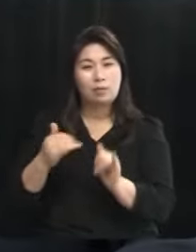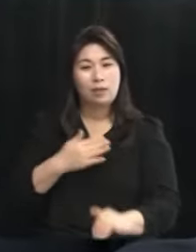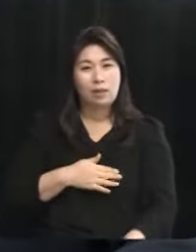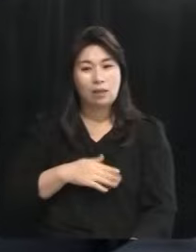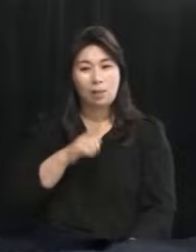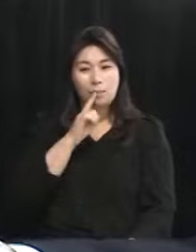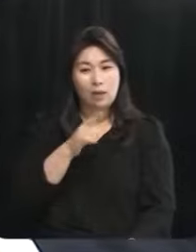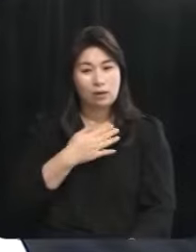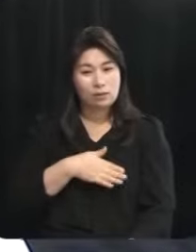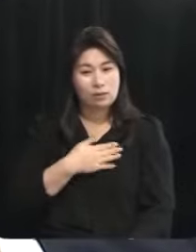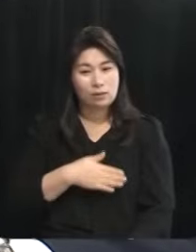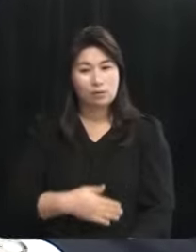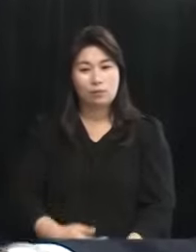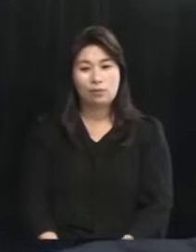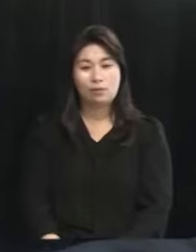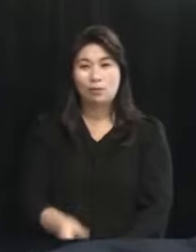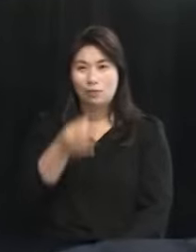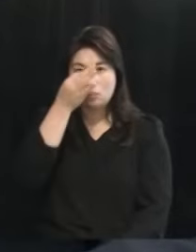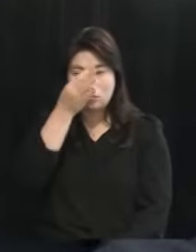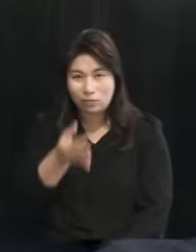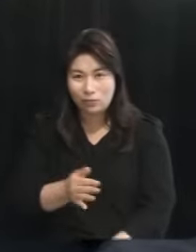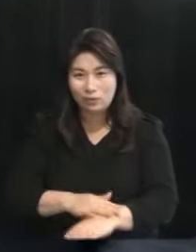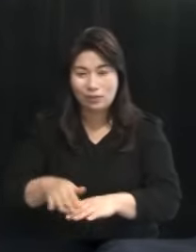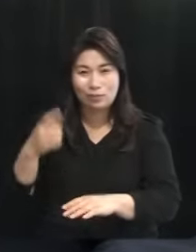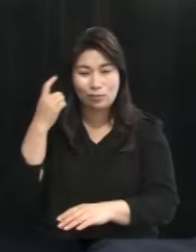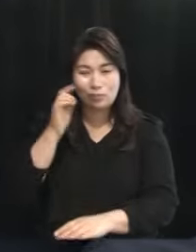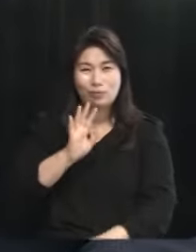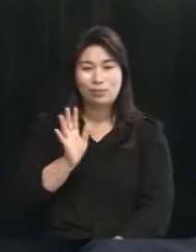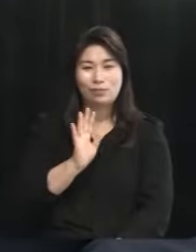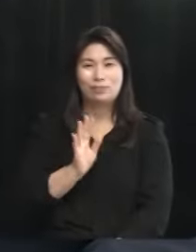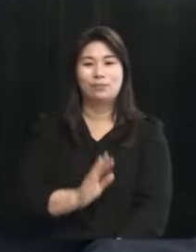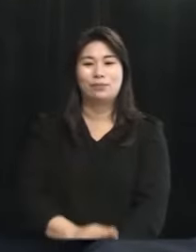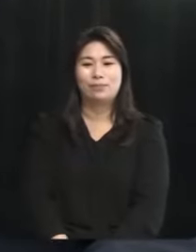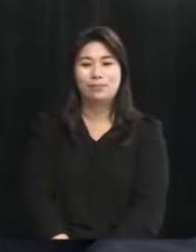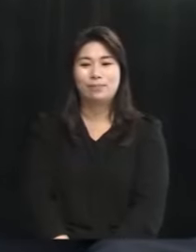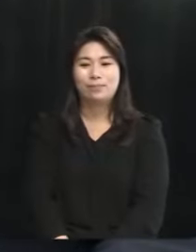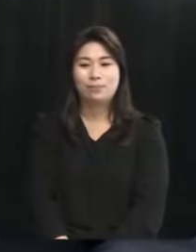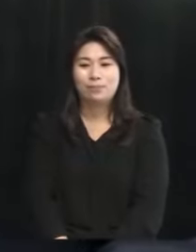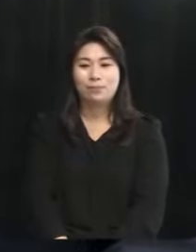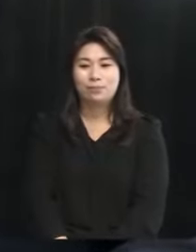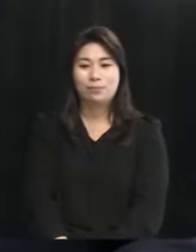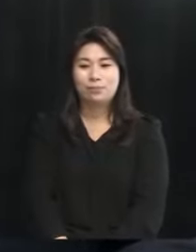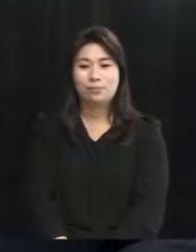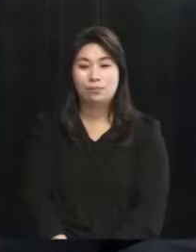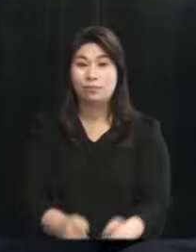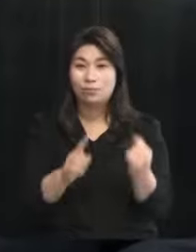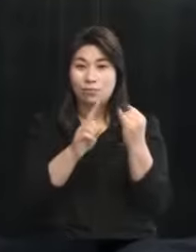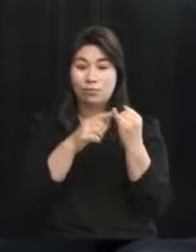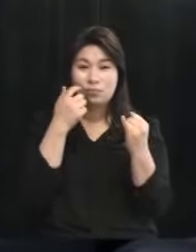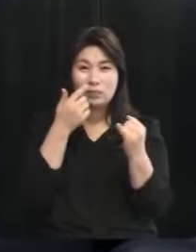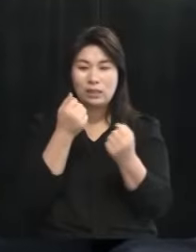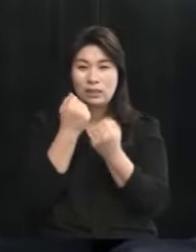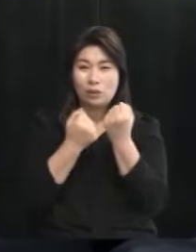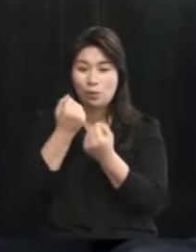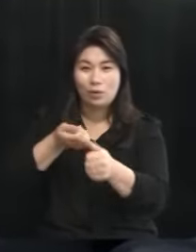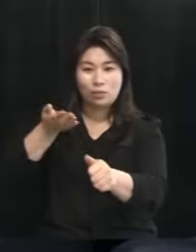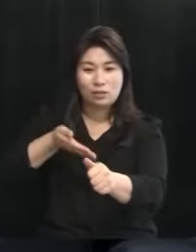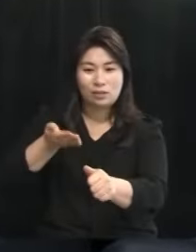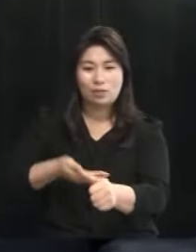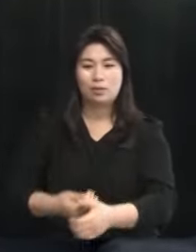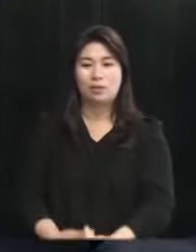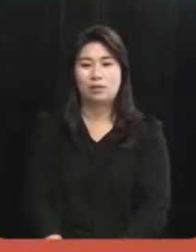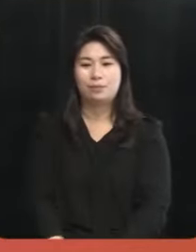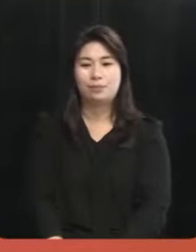아시는 건가요? 죄송합니다 잘 못 들었습니다 네 강순아 후보님 이 말이 무슨 뜻인지 잠깐 설명 좀 부탁드리겠습니다